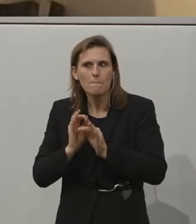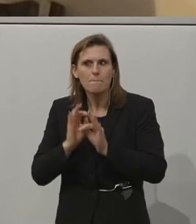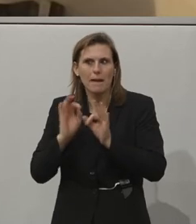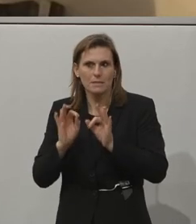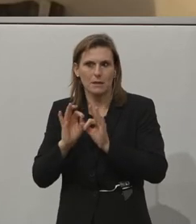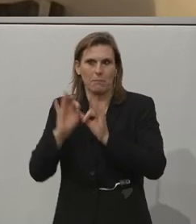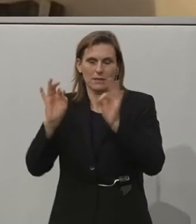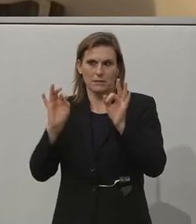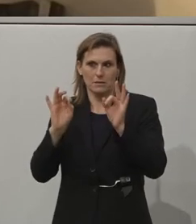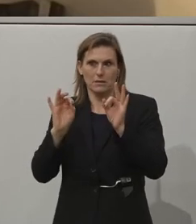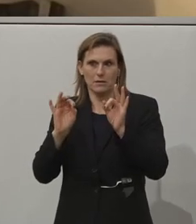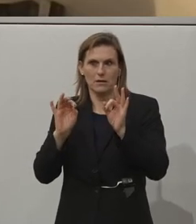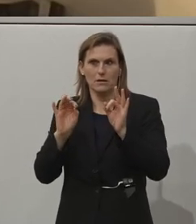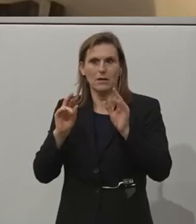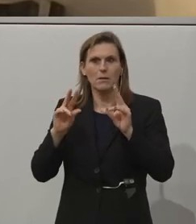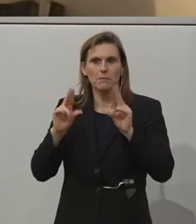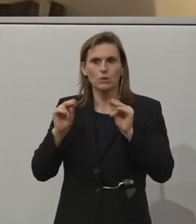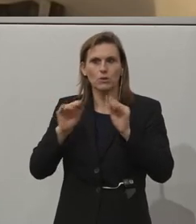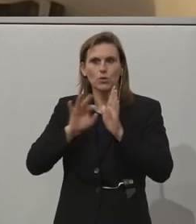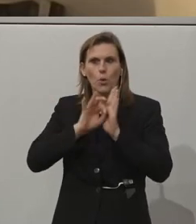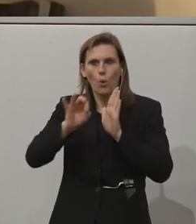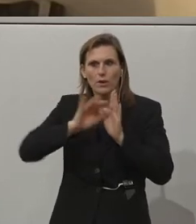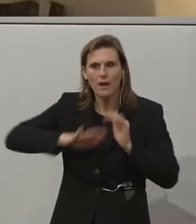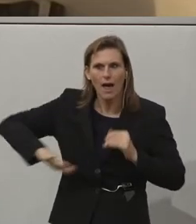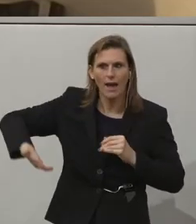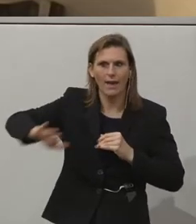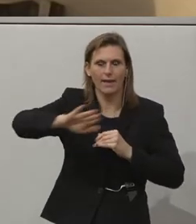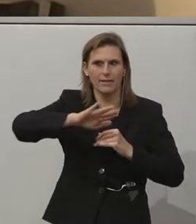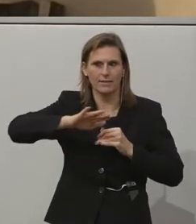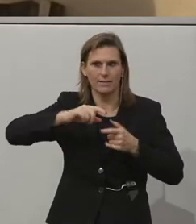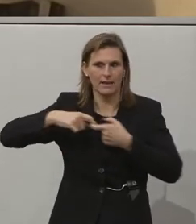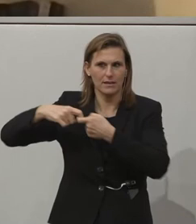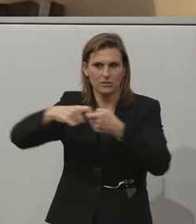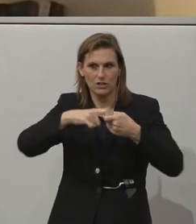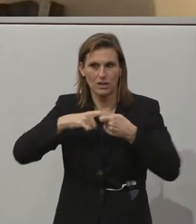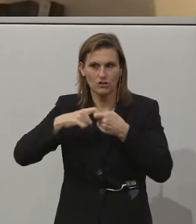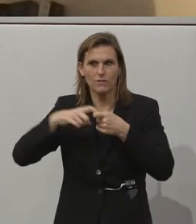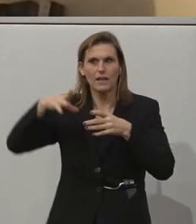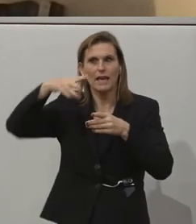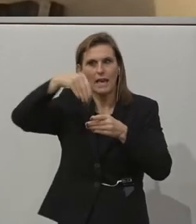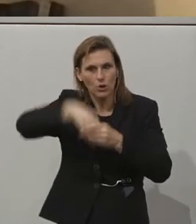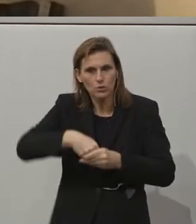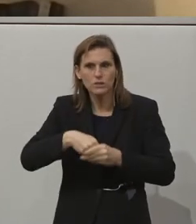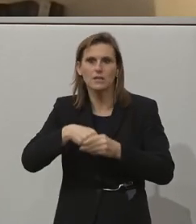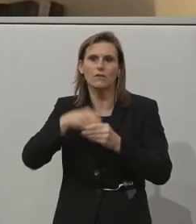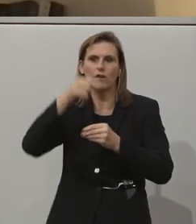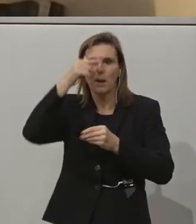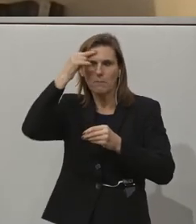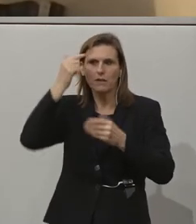online society that is inclusive of people with disabilities. I believe that